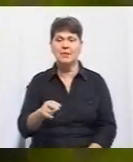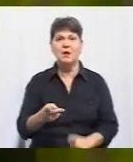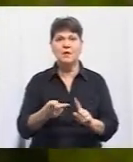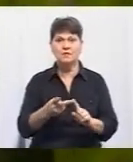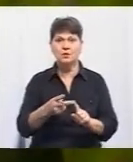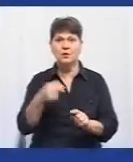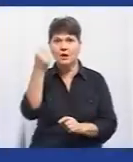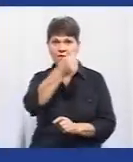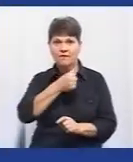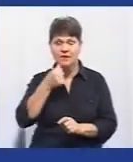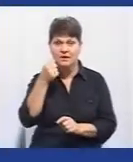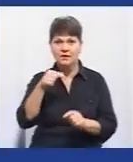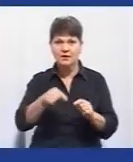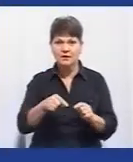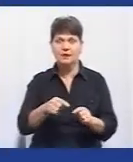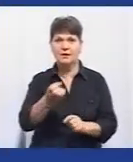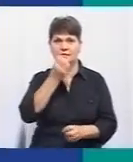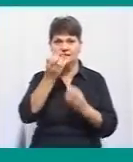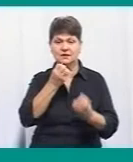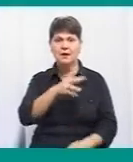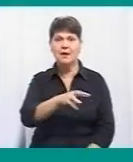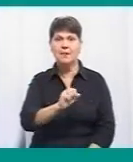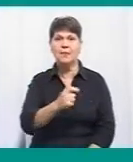магнолії. Музика